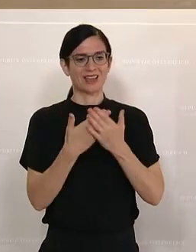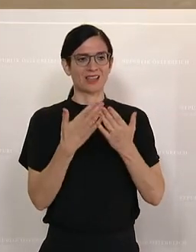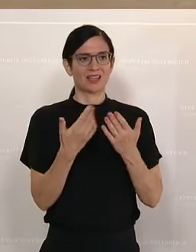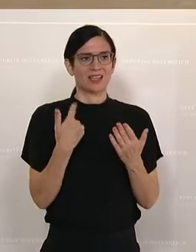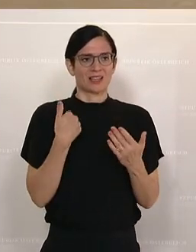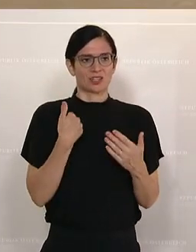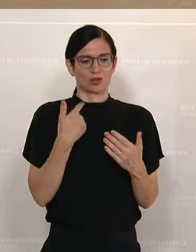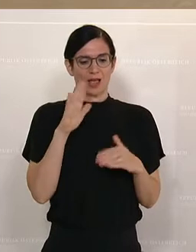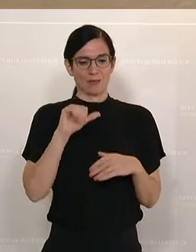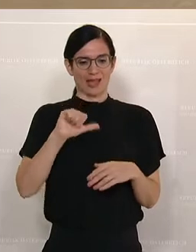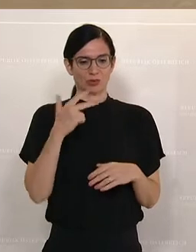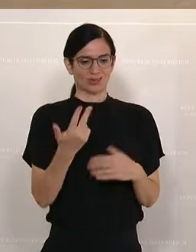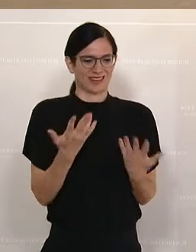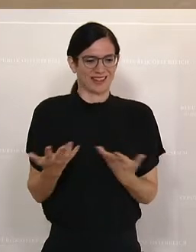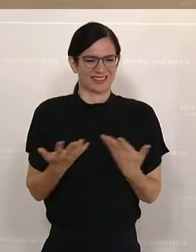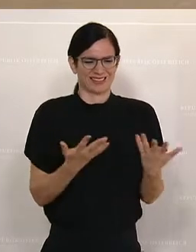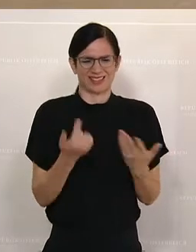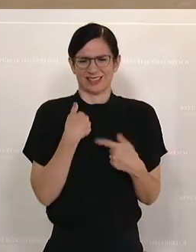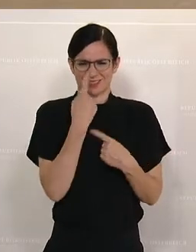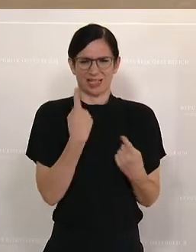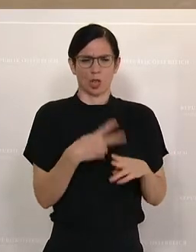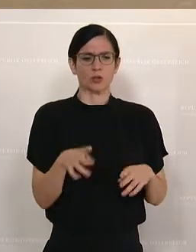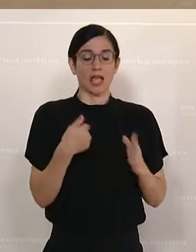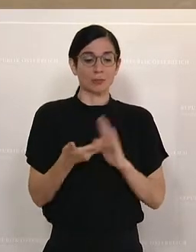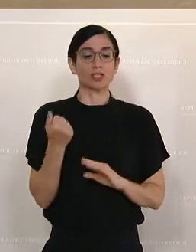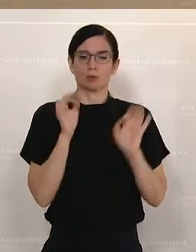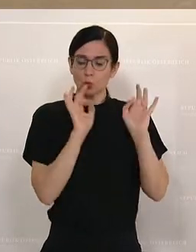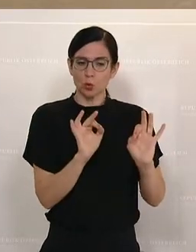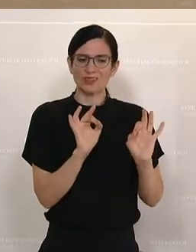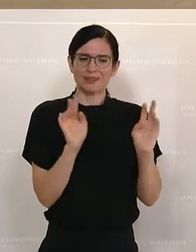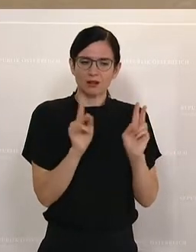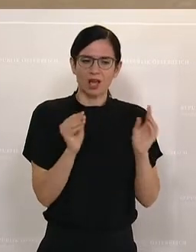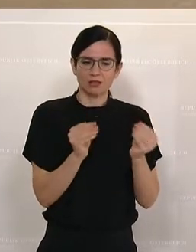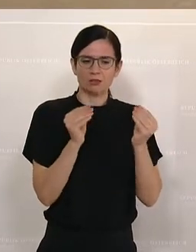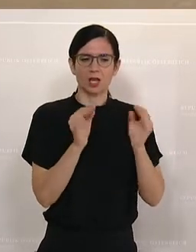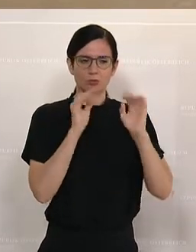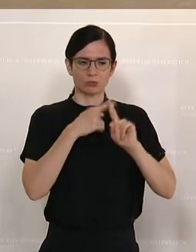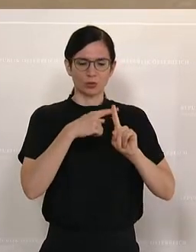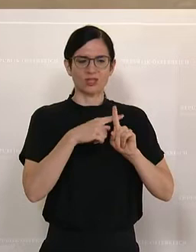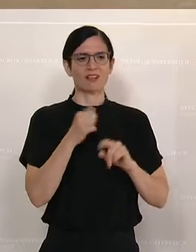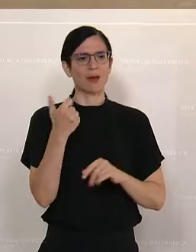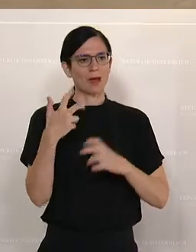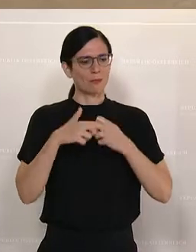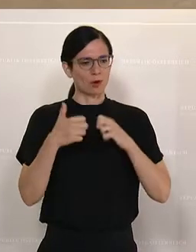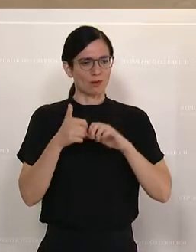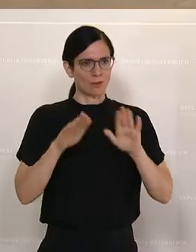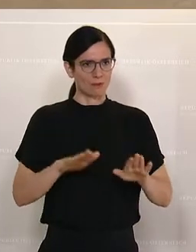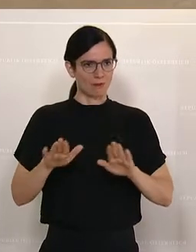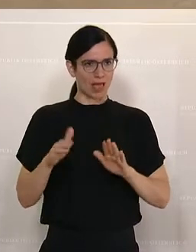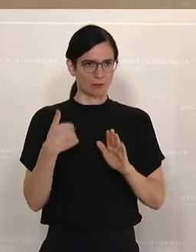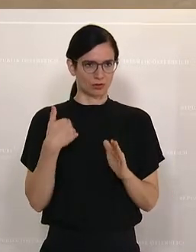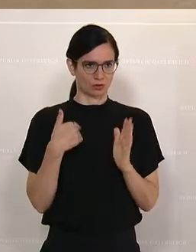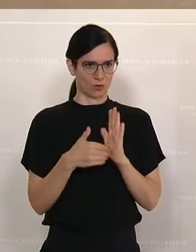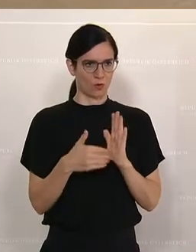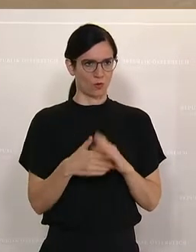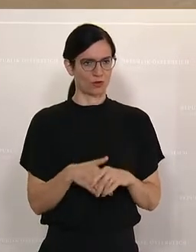wenn er 31 ist, damit eine Rot-Weiß-Rot-Karte bekommen kann. Das ist gut. Es bleiben einige Probleme bestehen. Deswegen haben